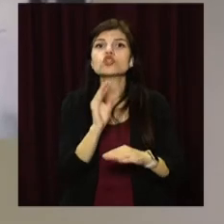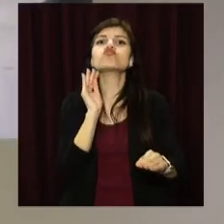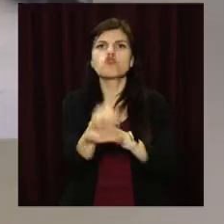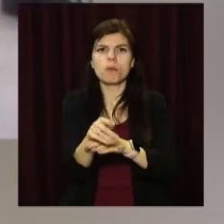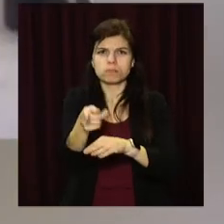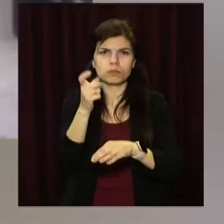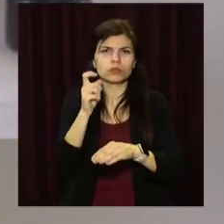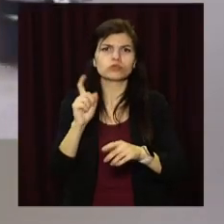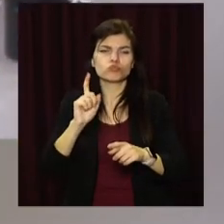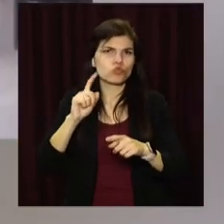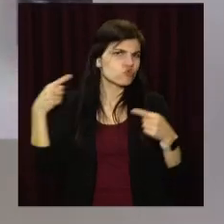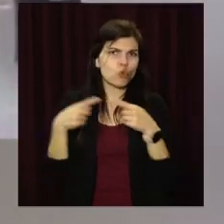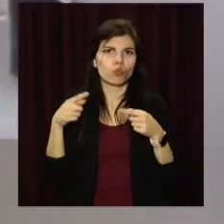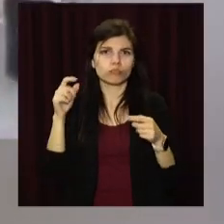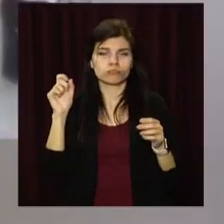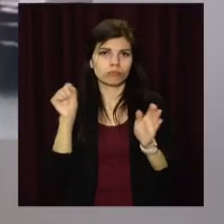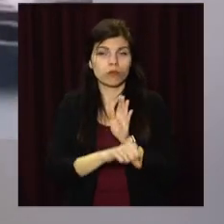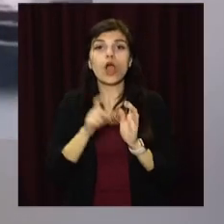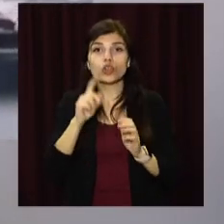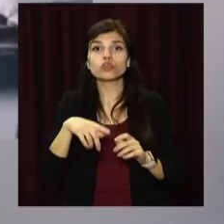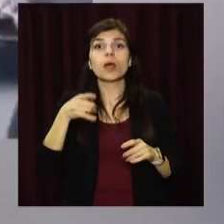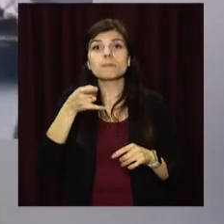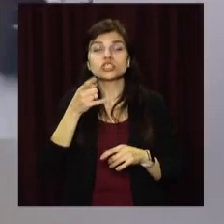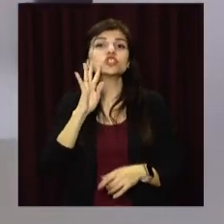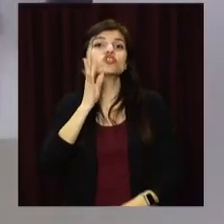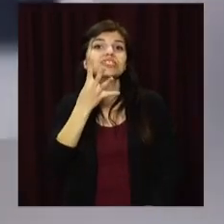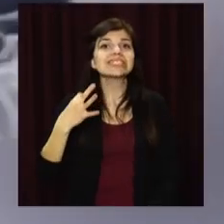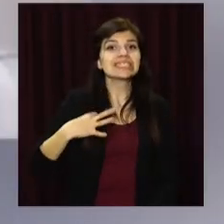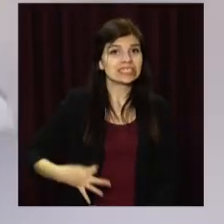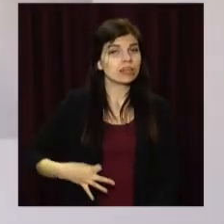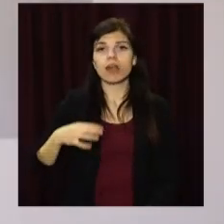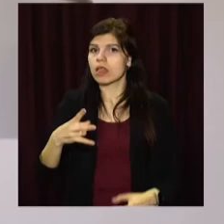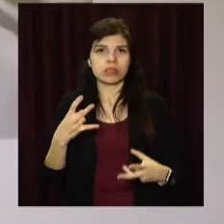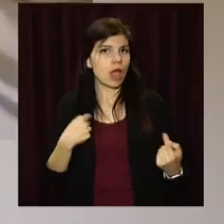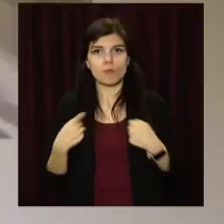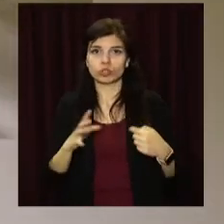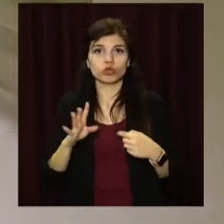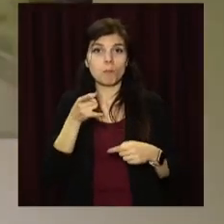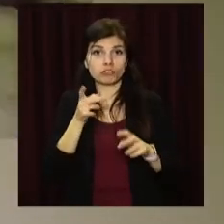кілька пострілів. У машині також сидів 4-річний син бізнесмена. Він не постраждав.